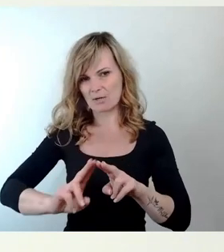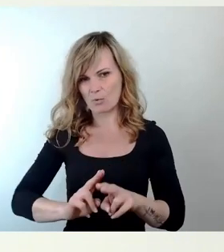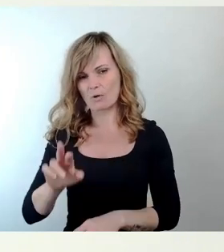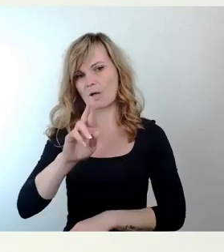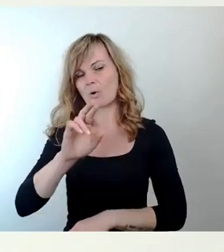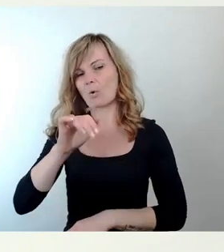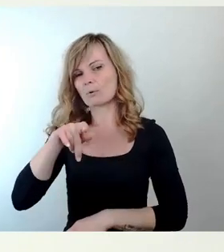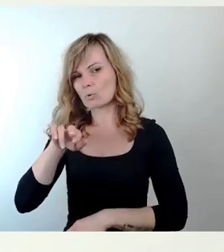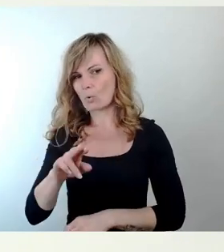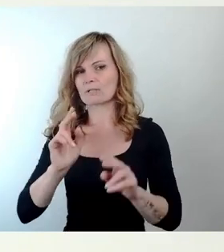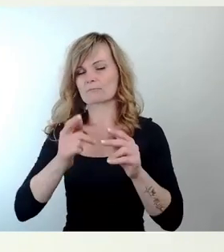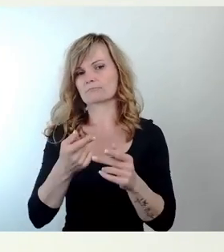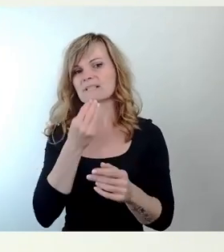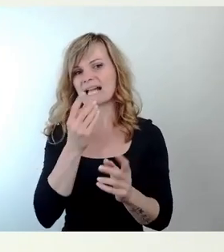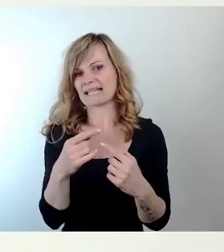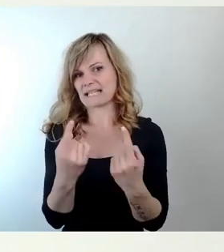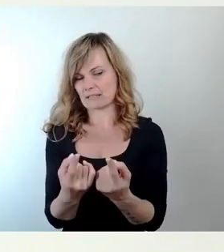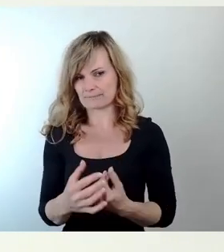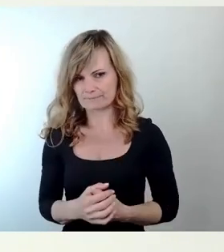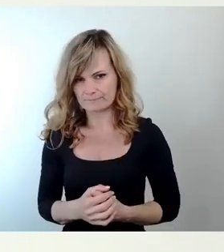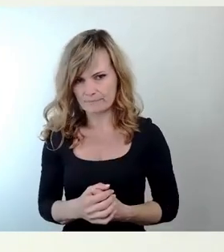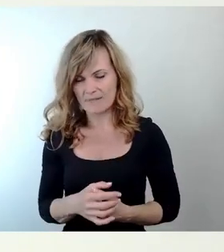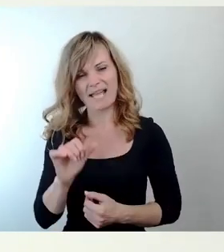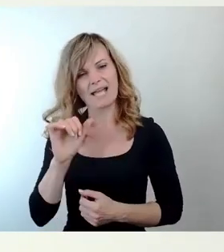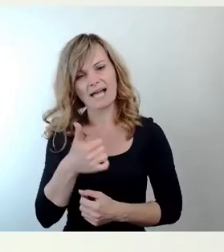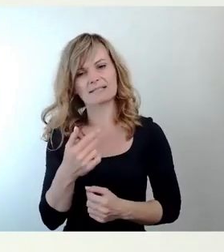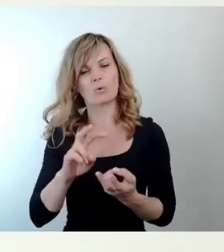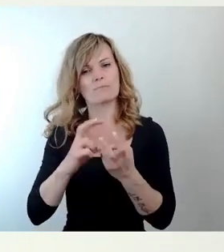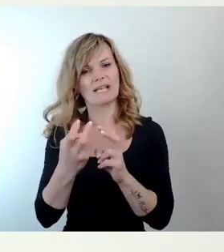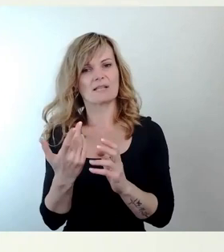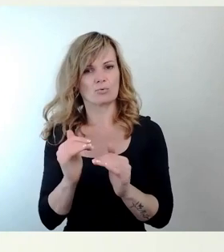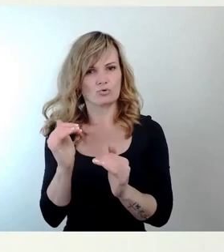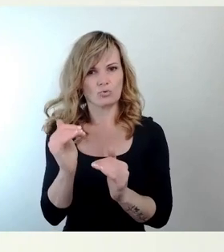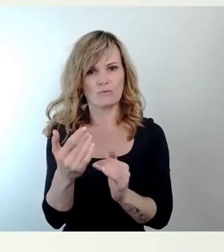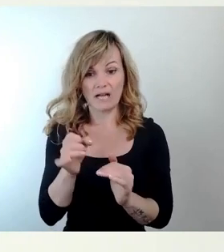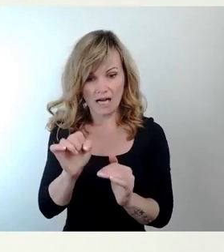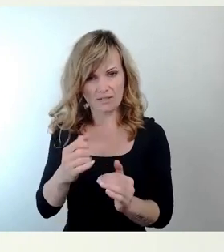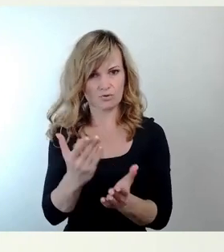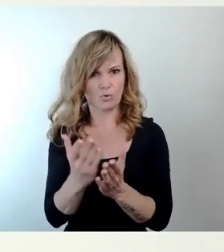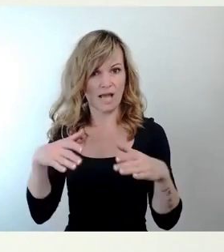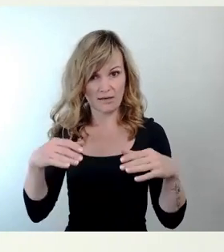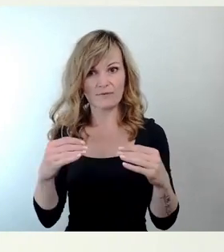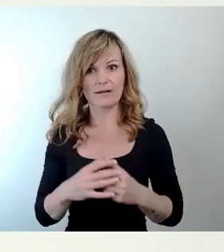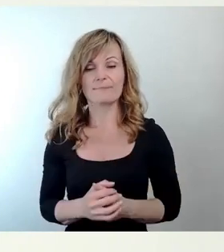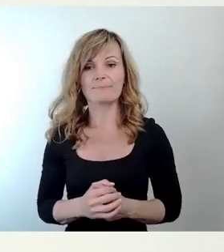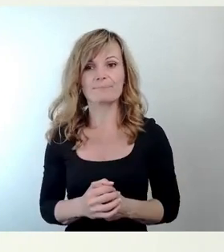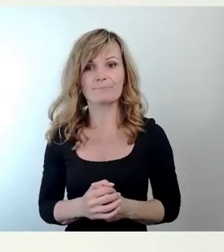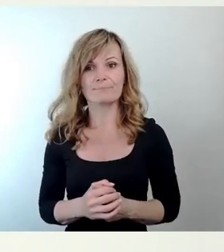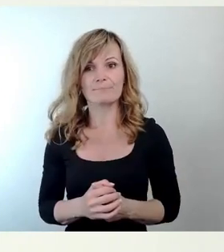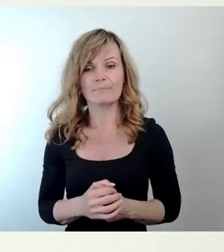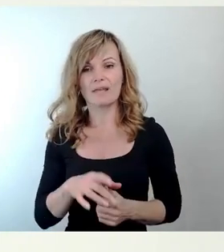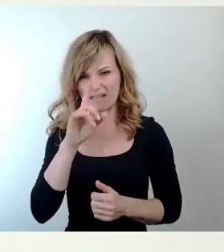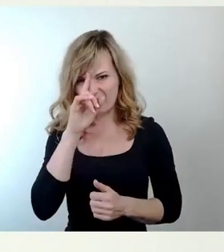Dort werden wir eine erste Realisierungsstufe vornehmen können. Sie wissen, dass